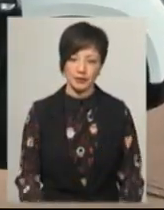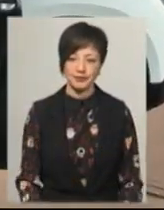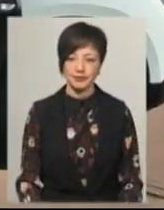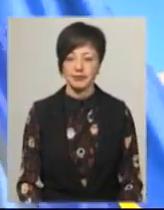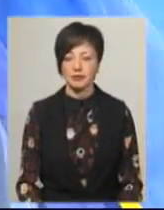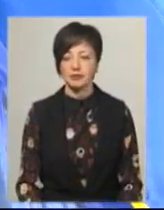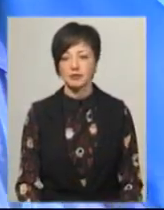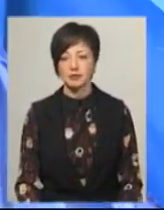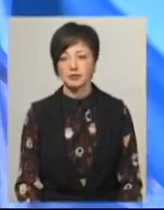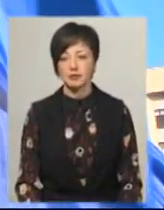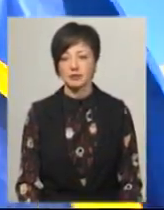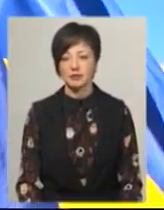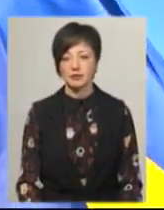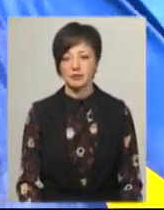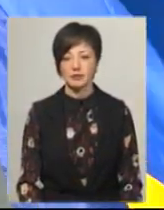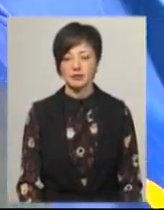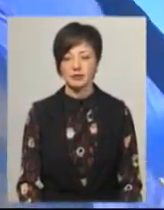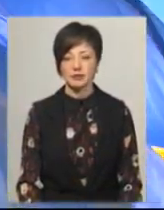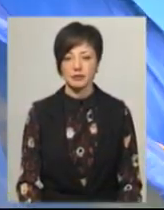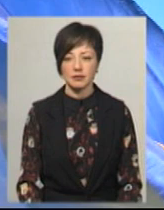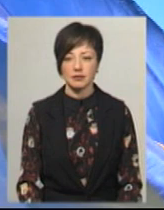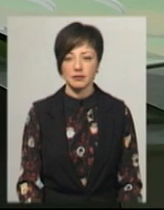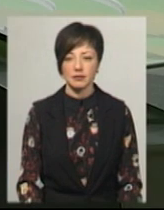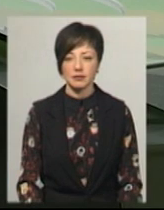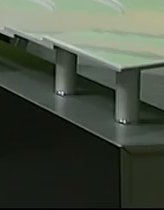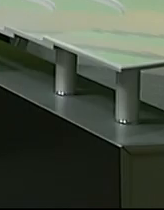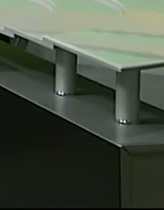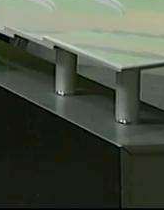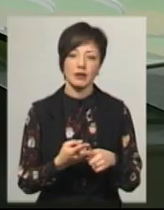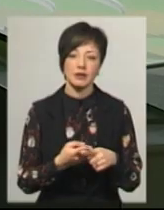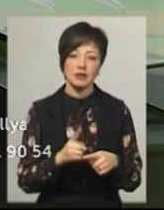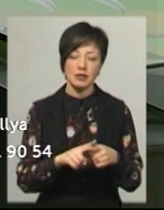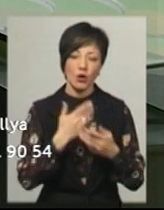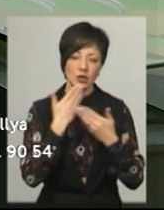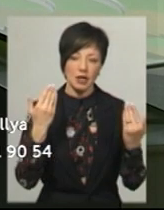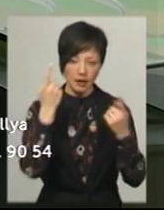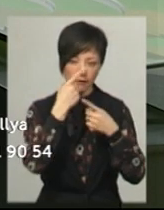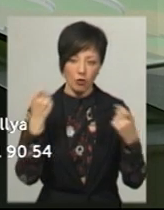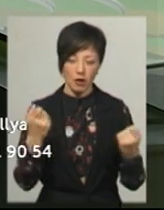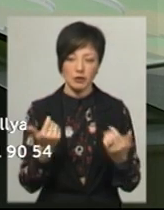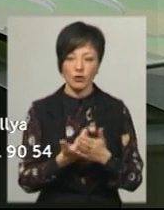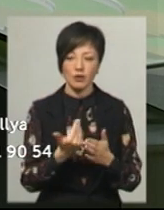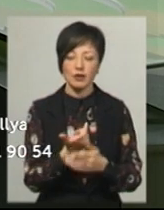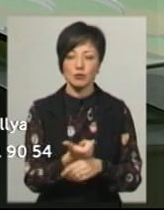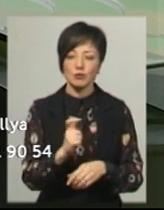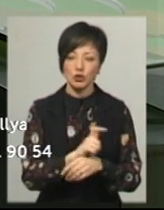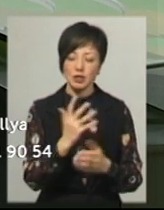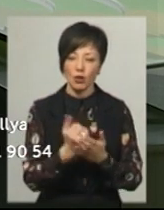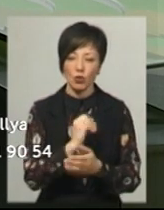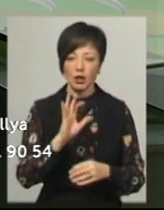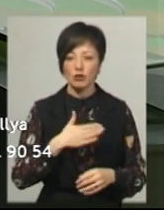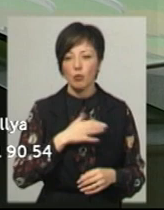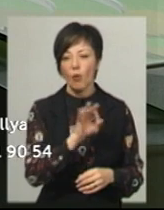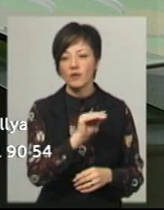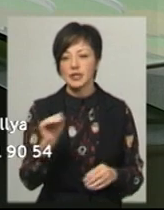Денисенко, Юрій Чорний. Новини на Суспільному. Хмельницький. Це остання інформація цього випуску. Більше новин знаходьте на